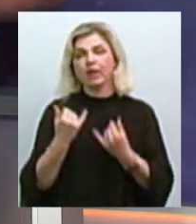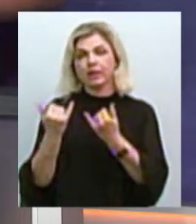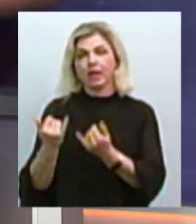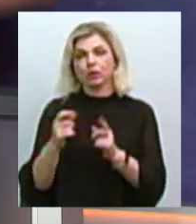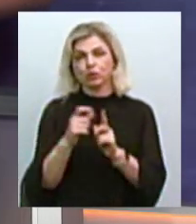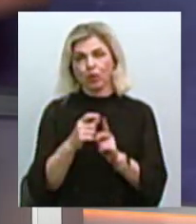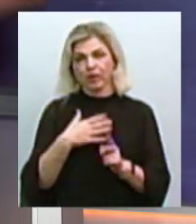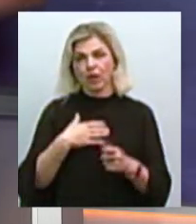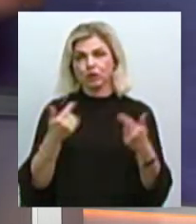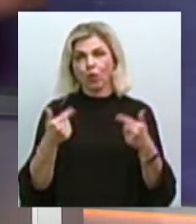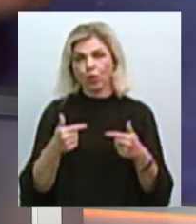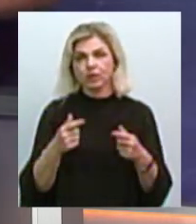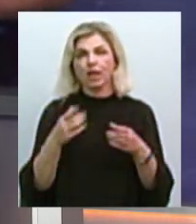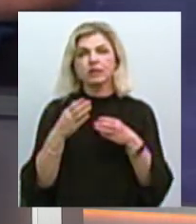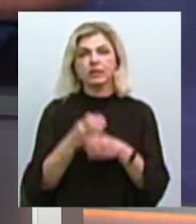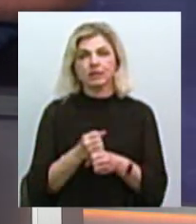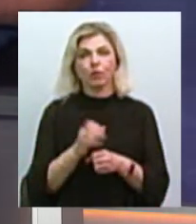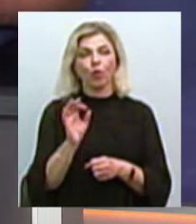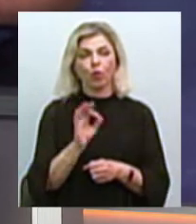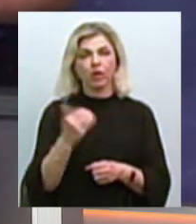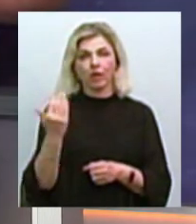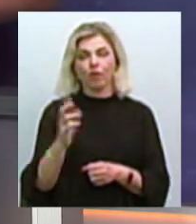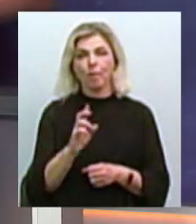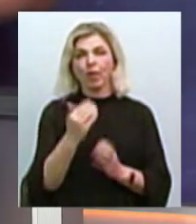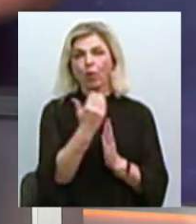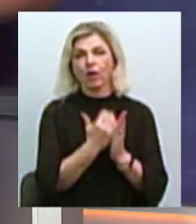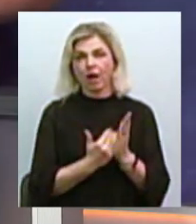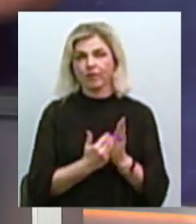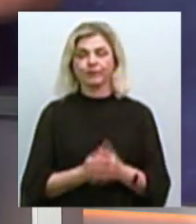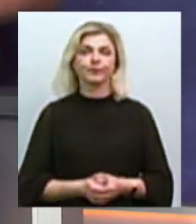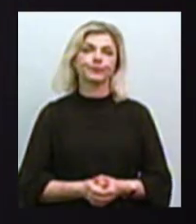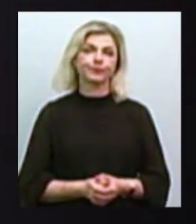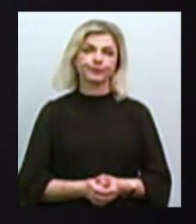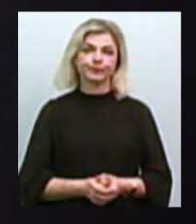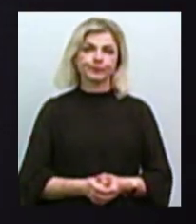гостю. Стисло про його біографію «Візитівка».